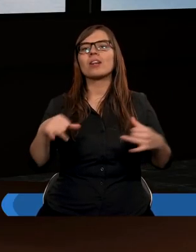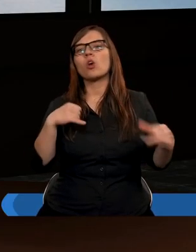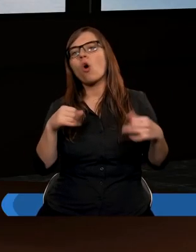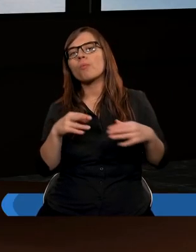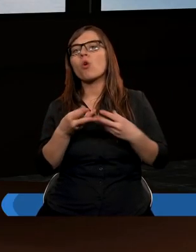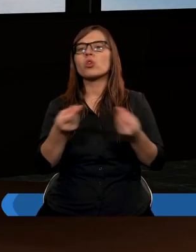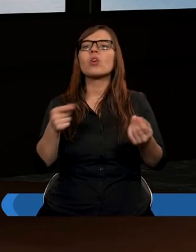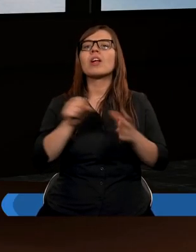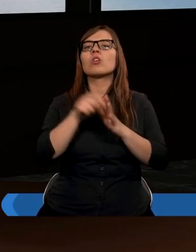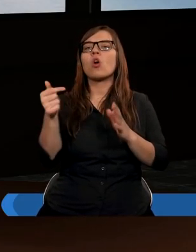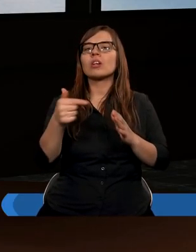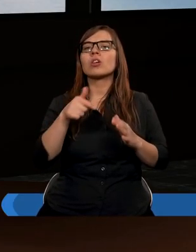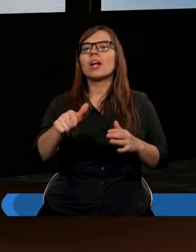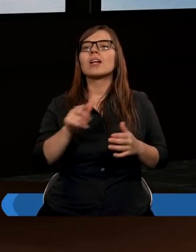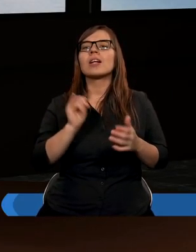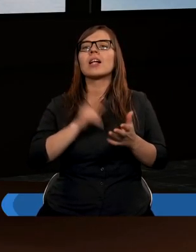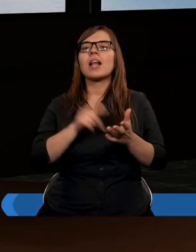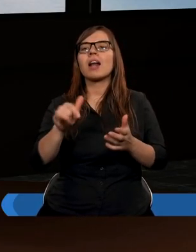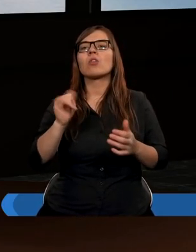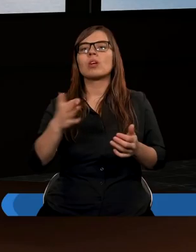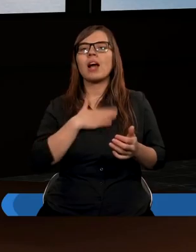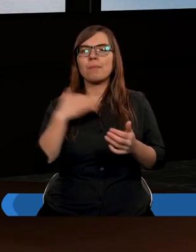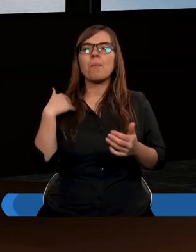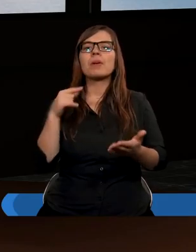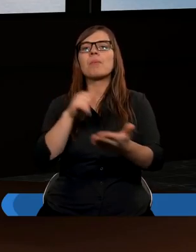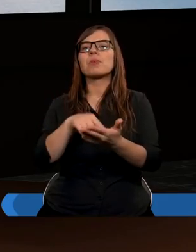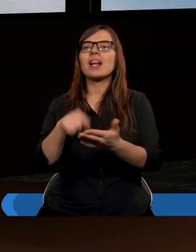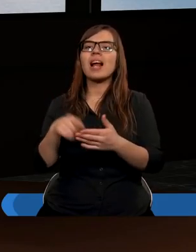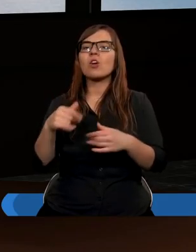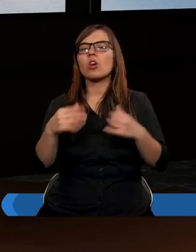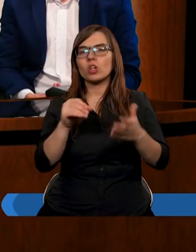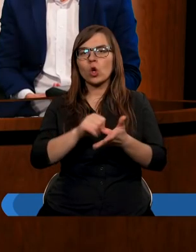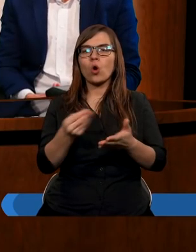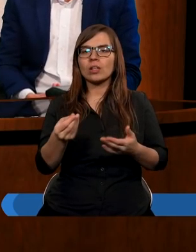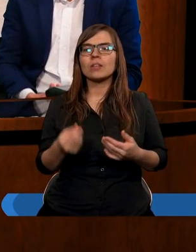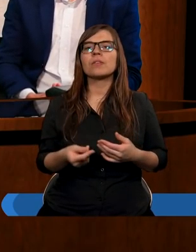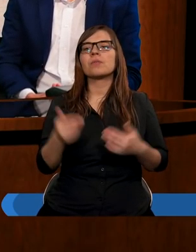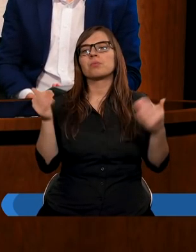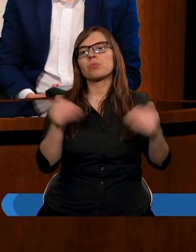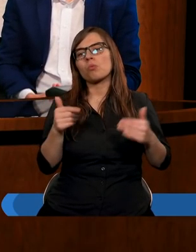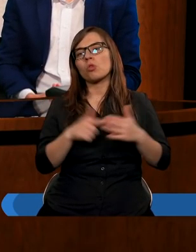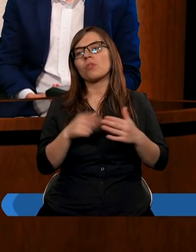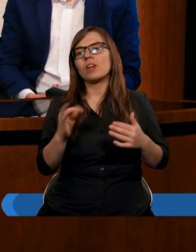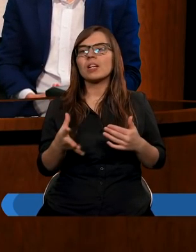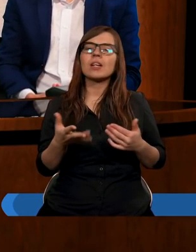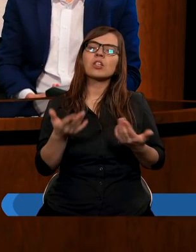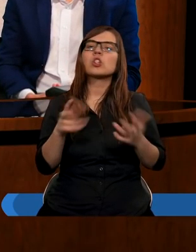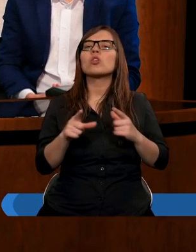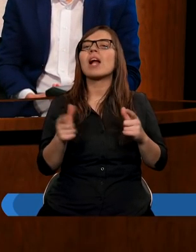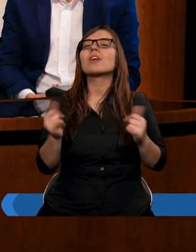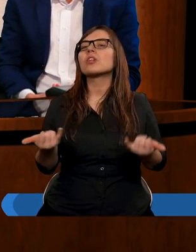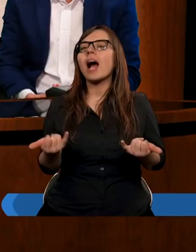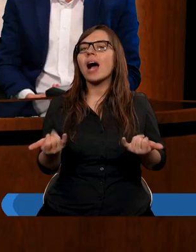dotyczące tego, na co i jak mają być przeznaczane. Może dał. Czyli jak?